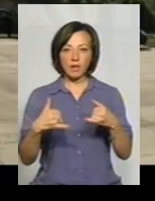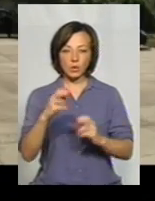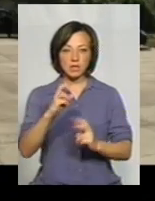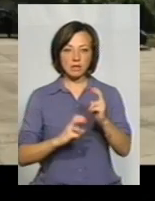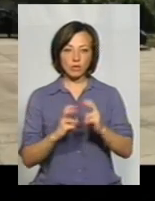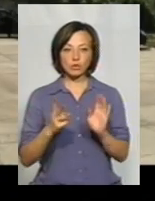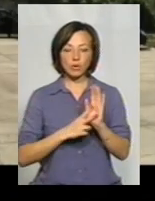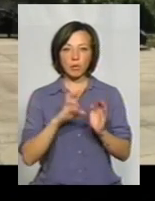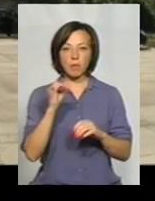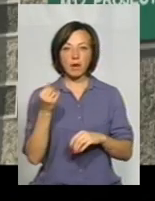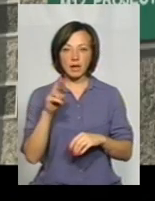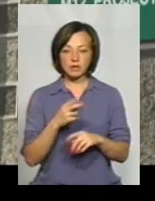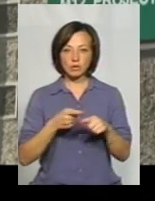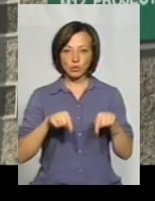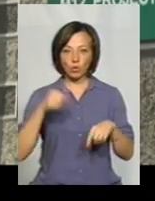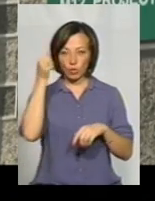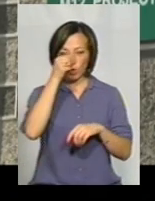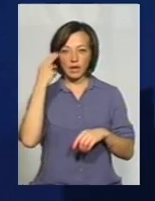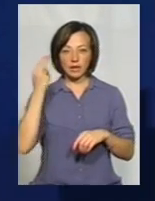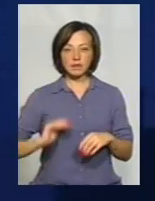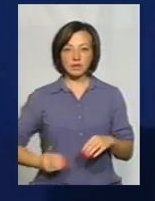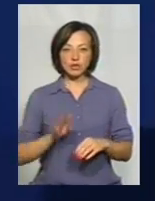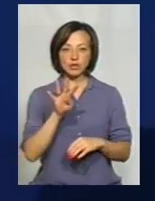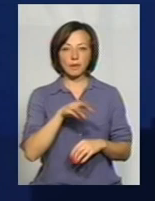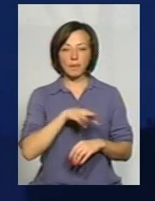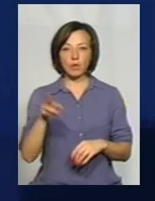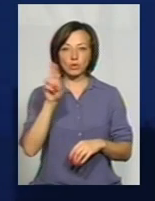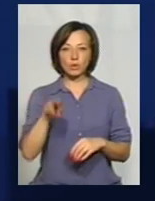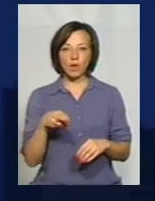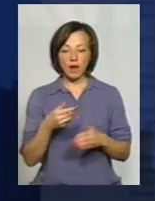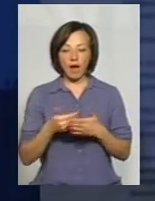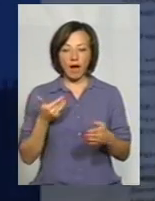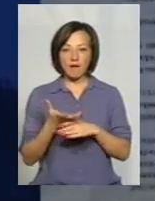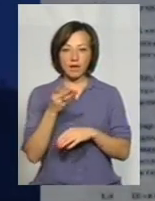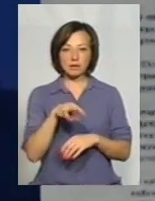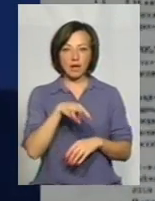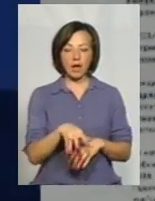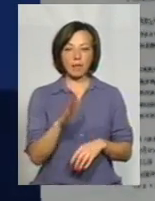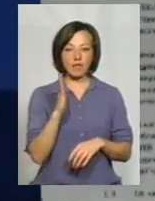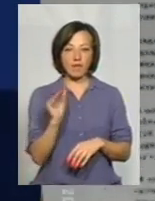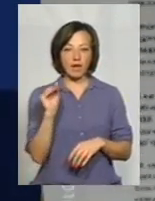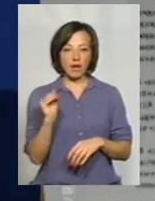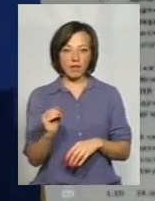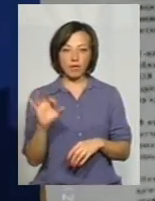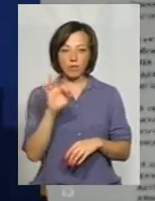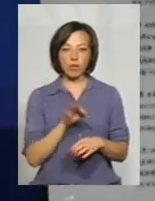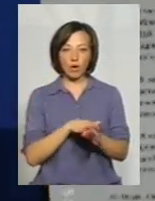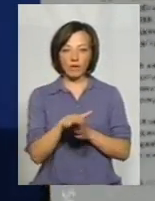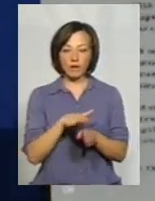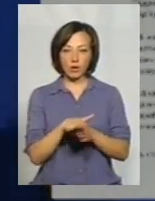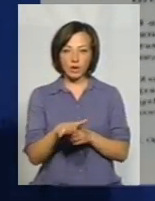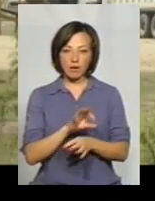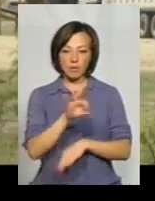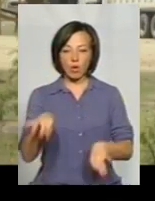7 березня цього року китайська компанія отримала близько 4 мільйонів доларів авансу від МВФ. Про це йдеться у звіті про хід виконання проєкту